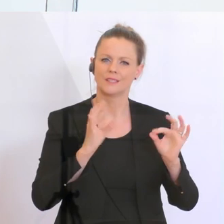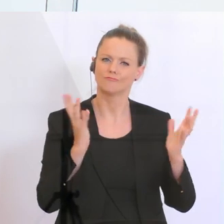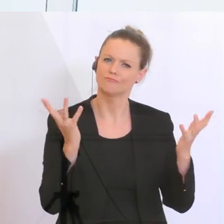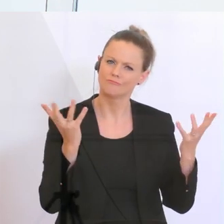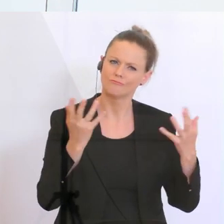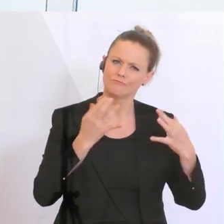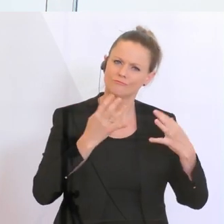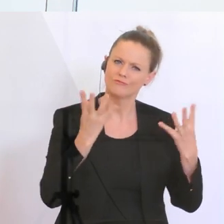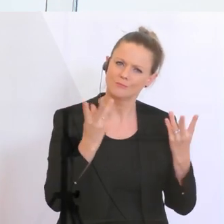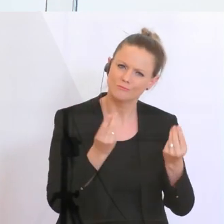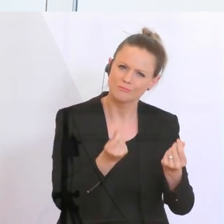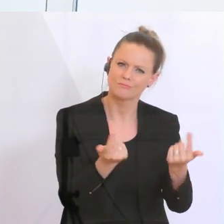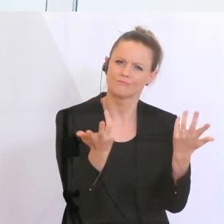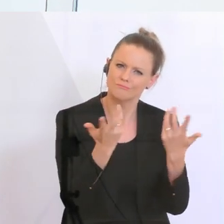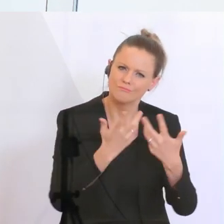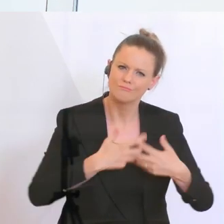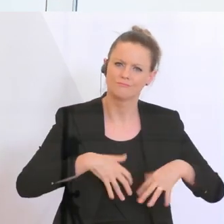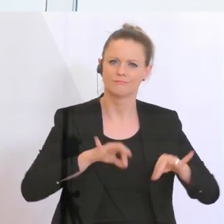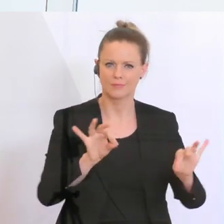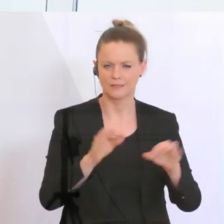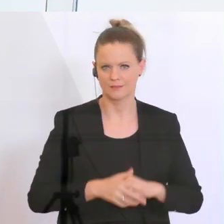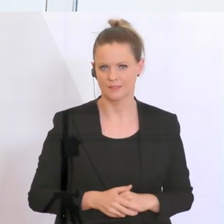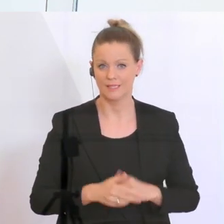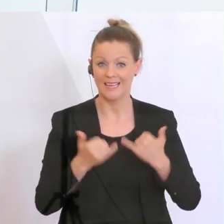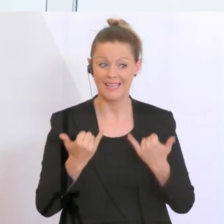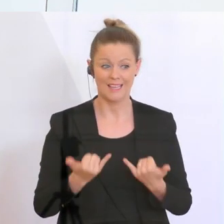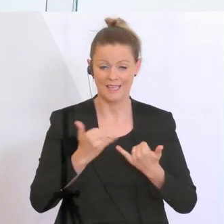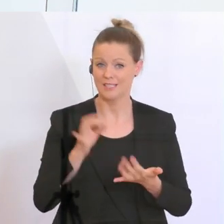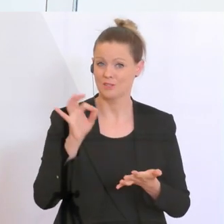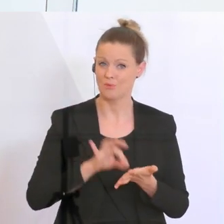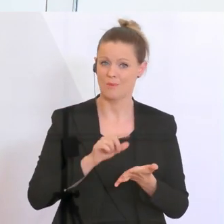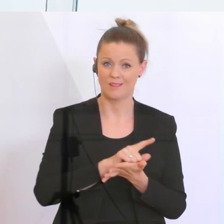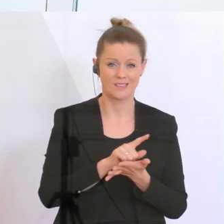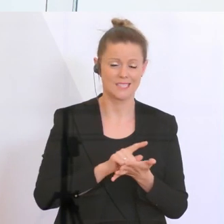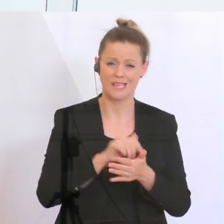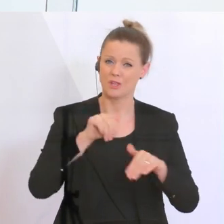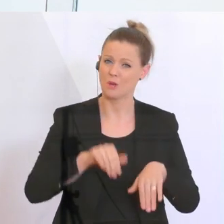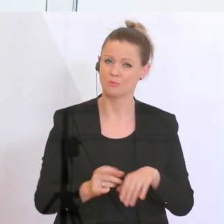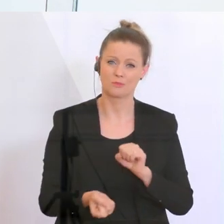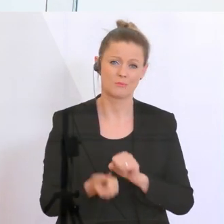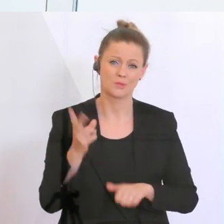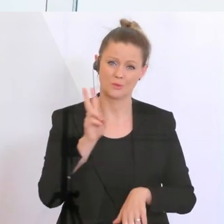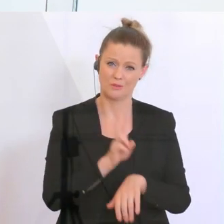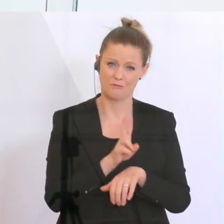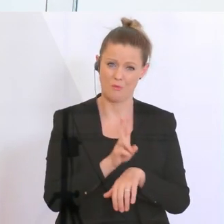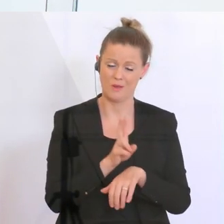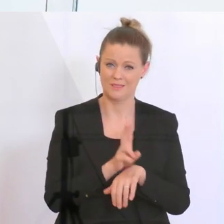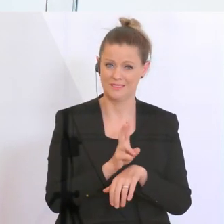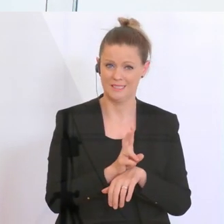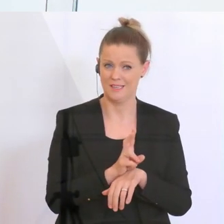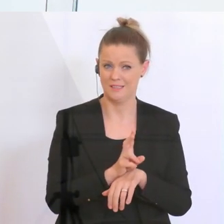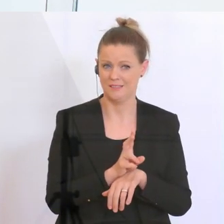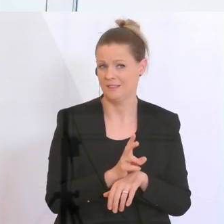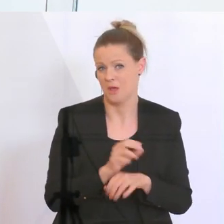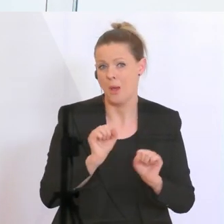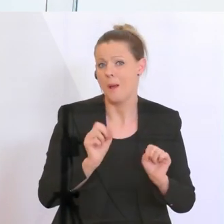richtig, dass man in diesen Zeiten besonders vorsichtig sein muss und dass die Emotionen schneller hochgehen